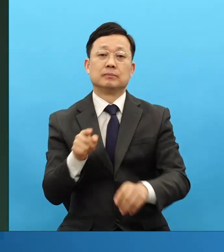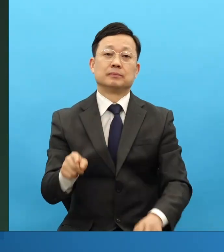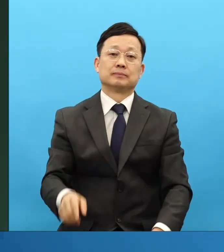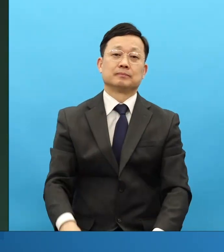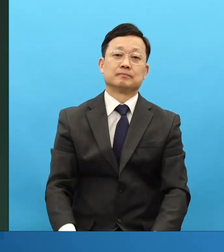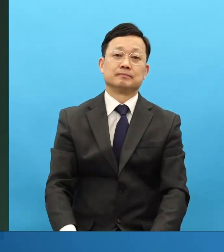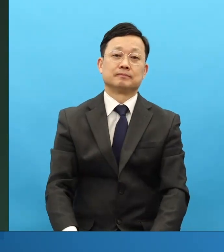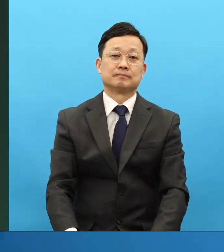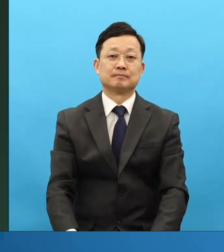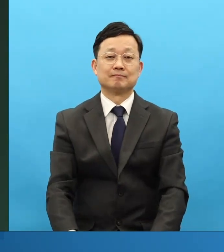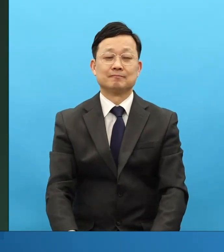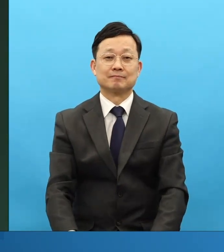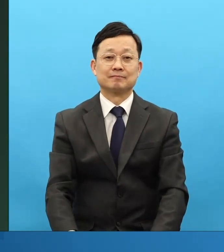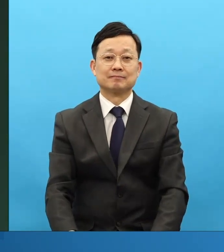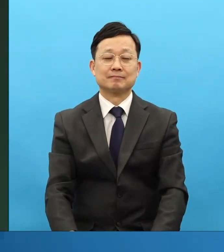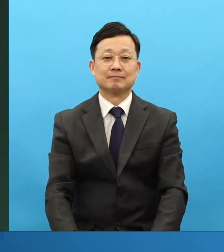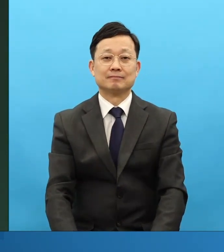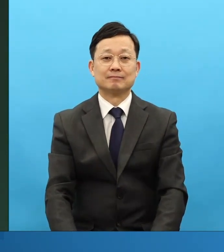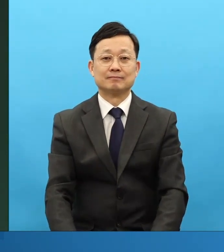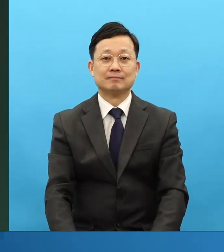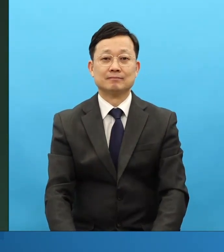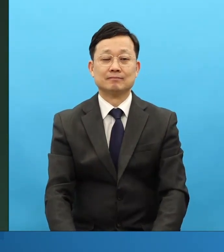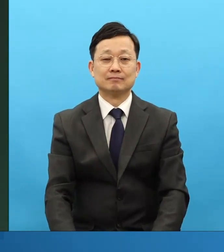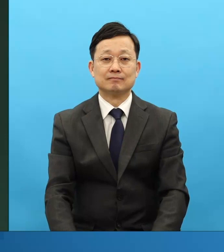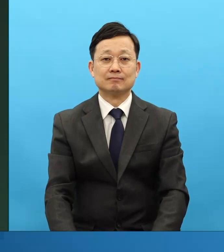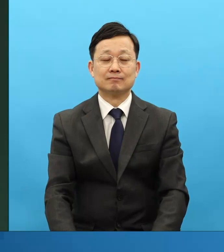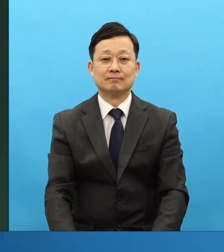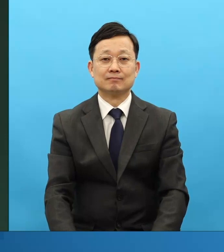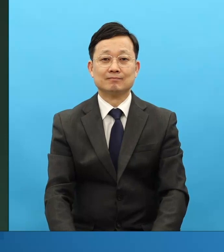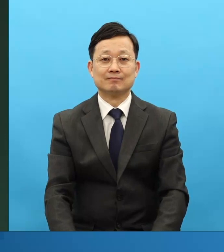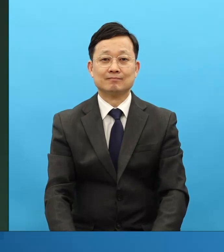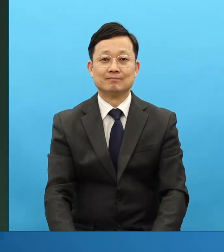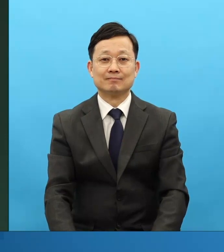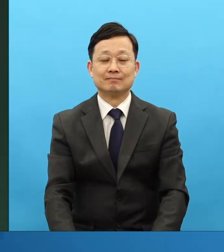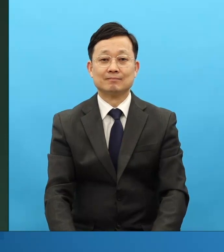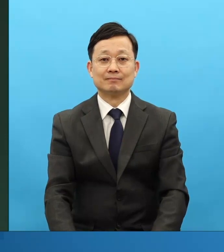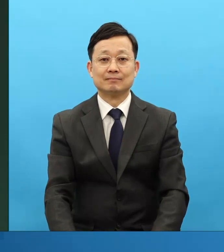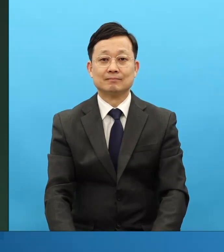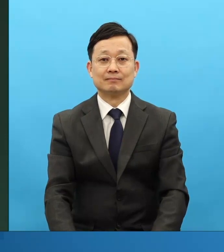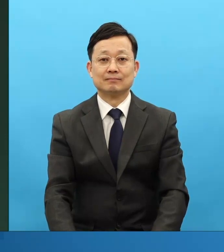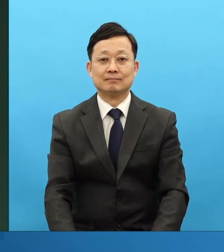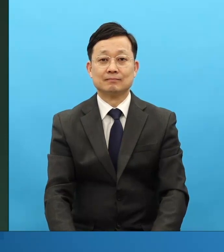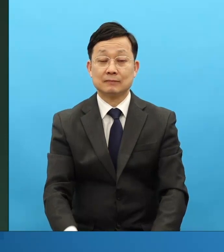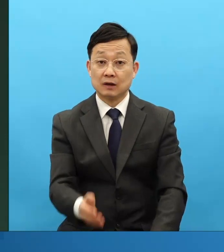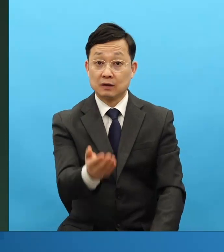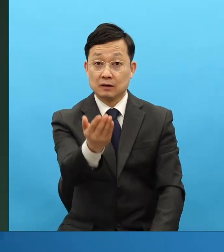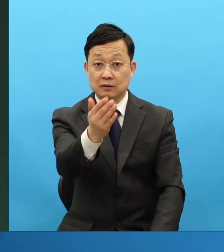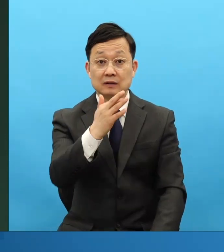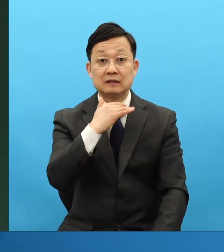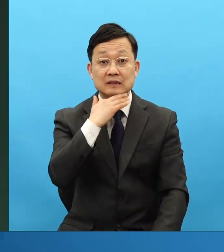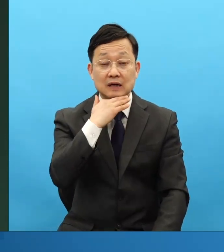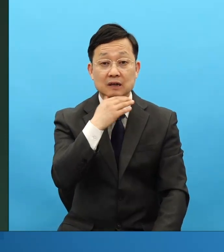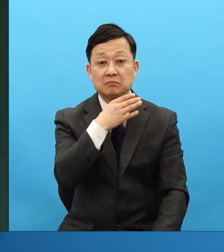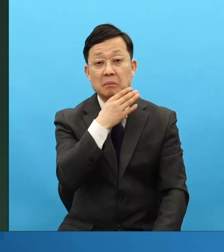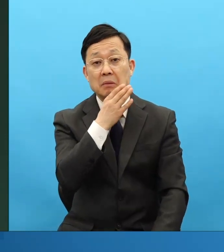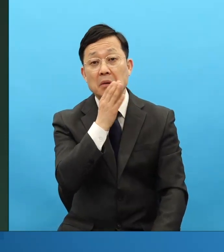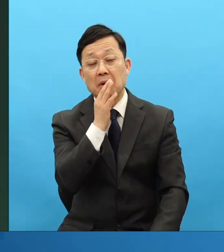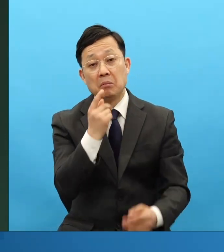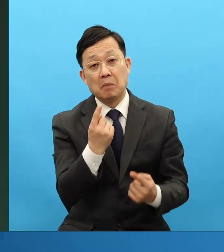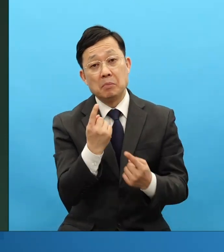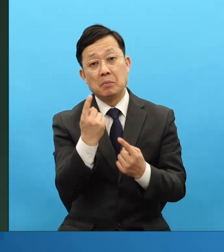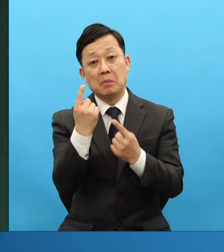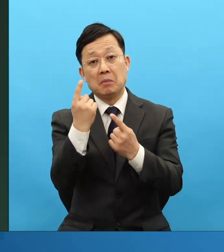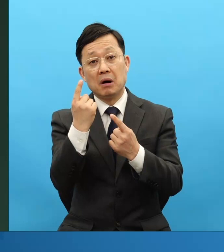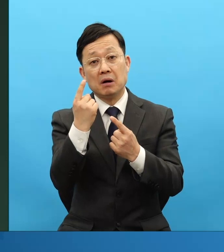또 이제 그 여러분들에게는 나이 들어가면서 치매 올 가능성이